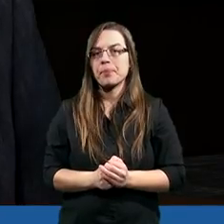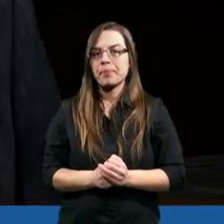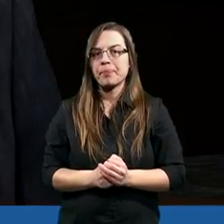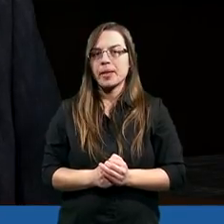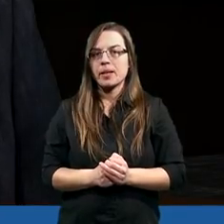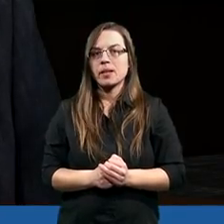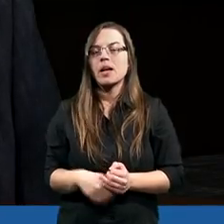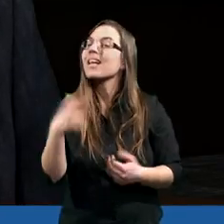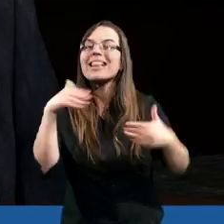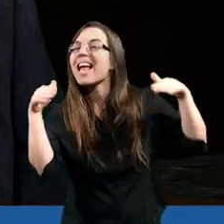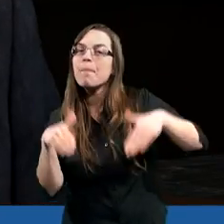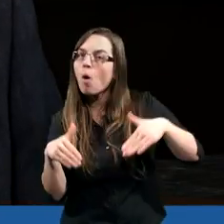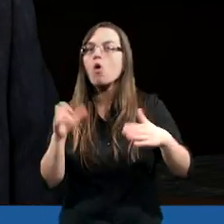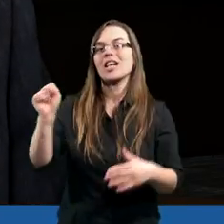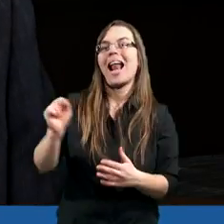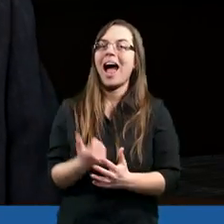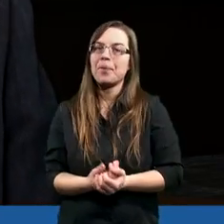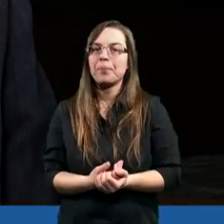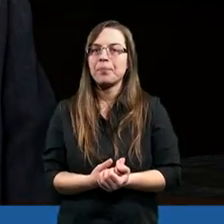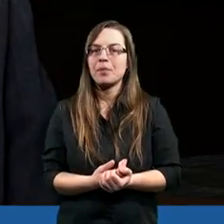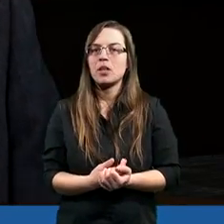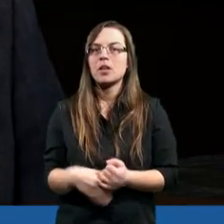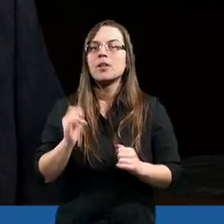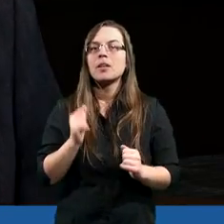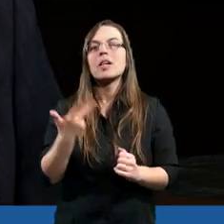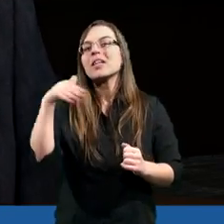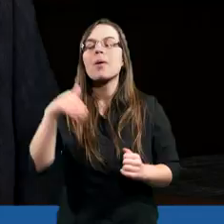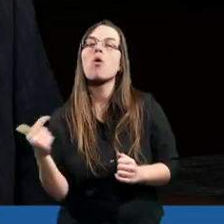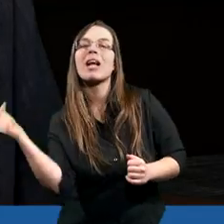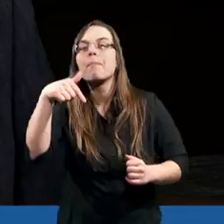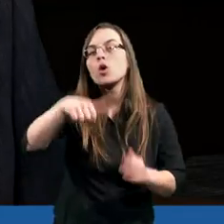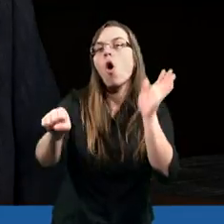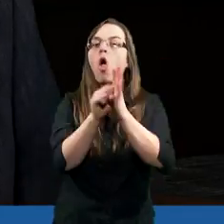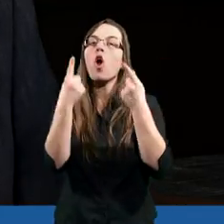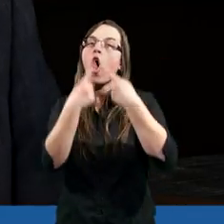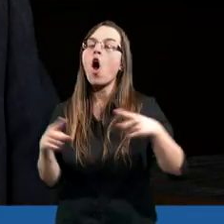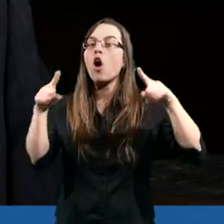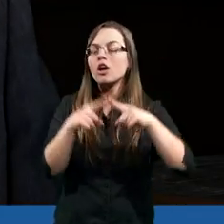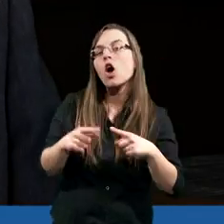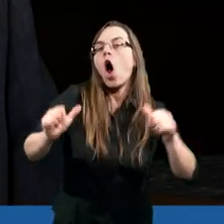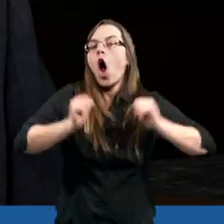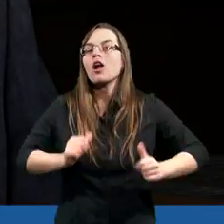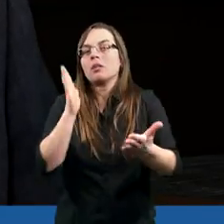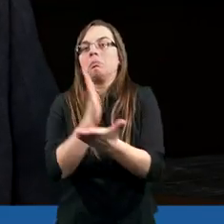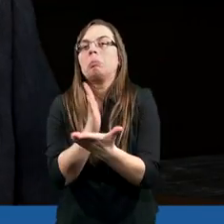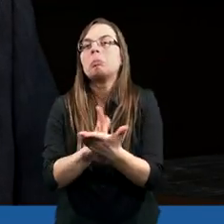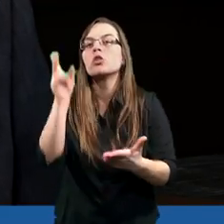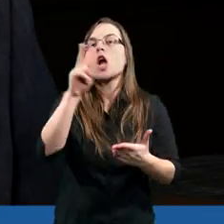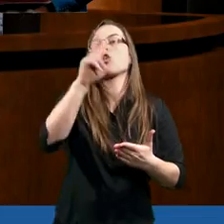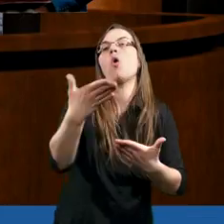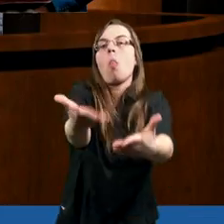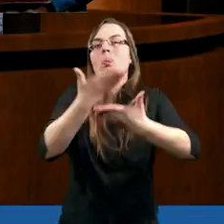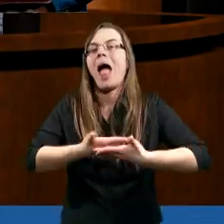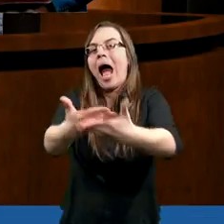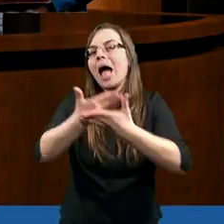I nie można, według mnie nie można przychodzić do Kościoła, oczekując tylko, że ktoś